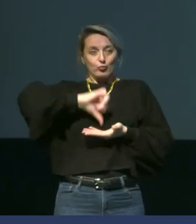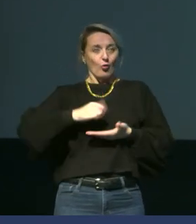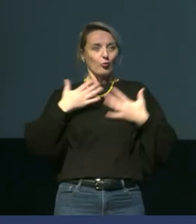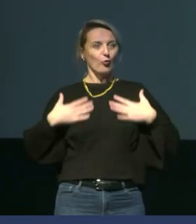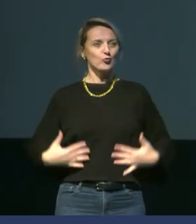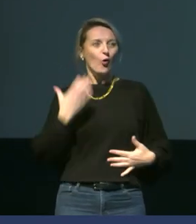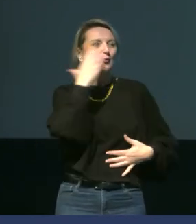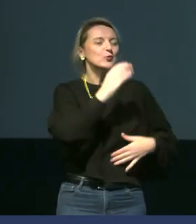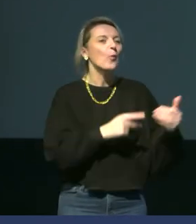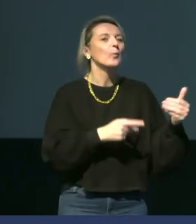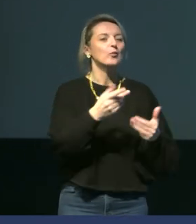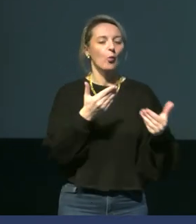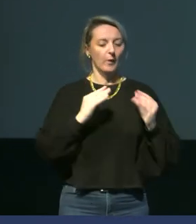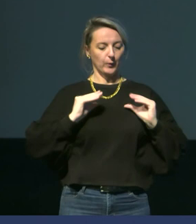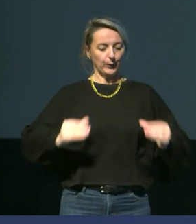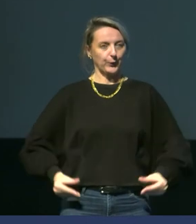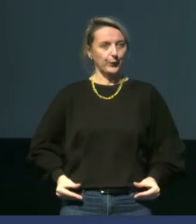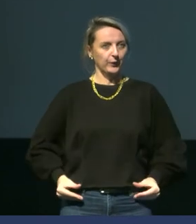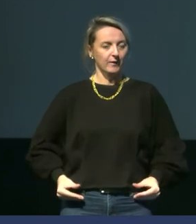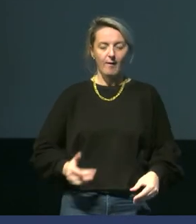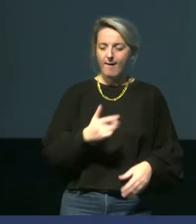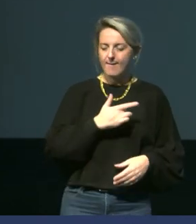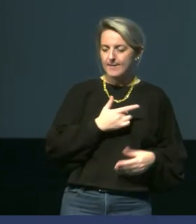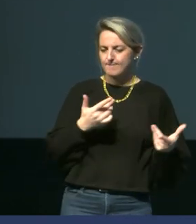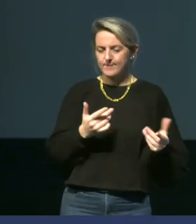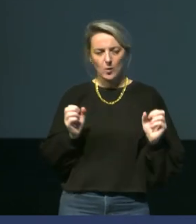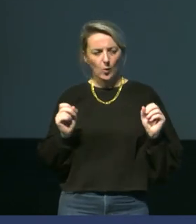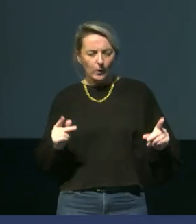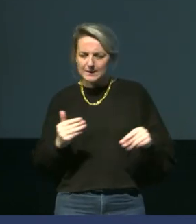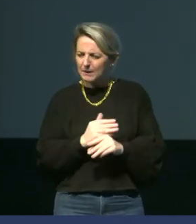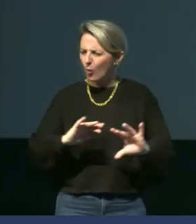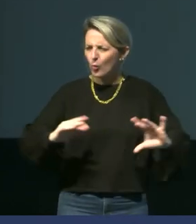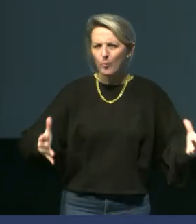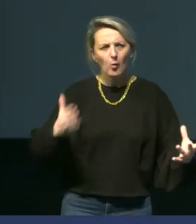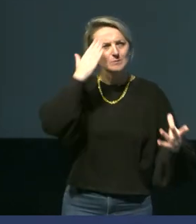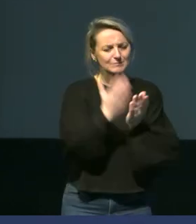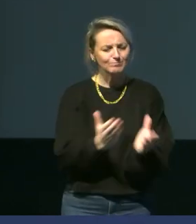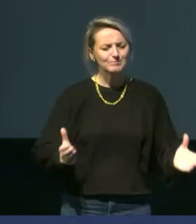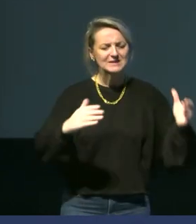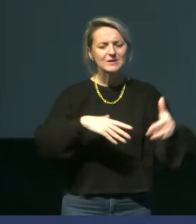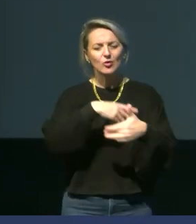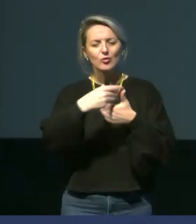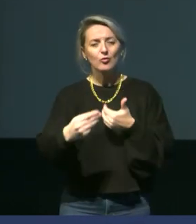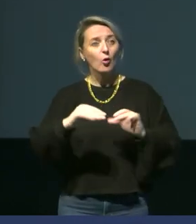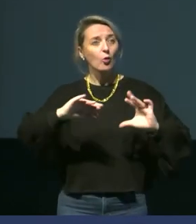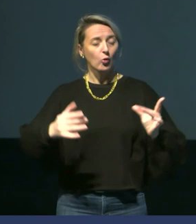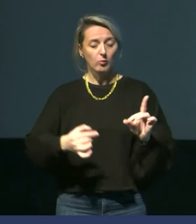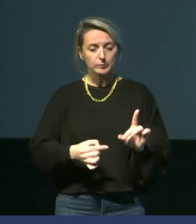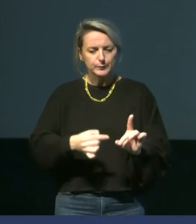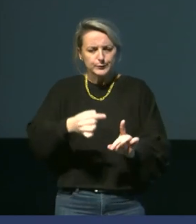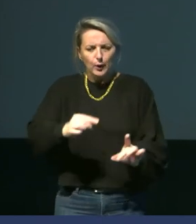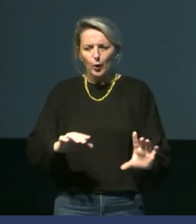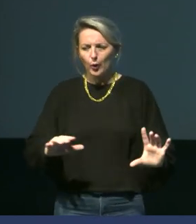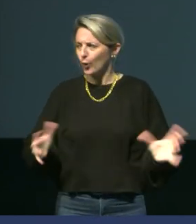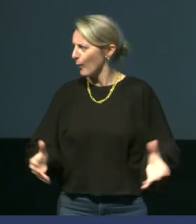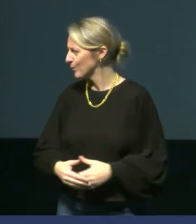qu'au niveau de la périphérie. Et puis nous, on s'est intéressé à savoir qu'est-ce qui se passe au moment où on les sort de la piscine ? Comment est-ce qu'ils réaugmentent leur température